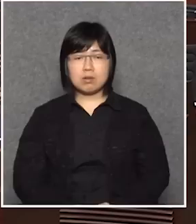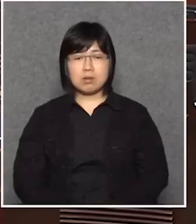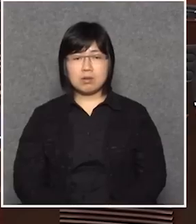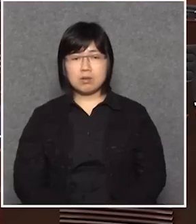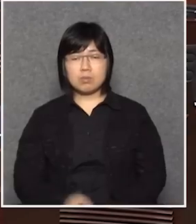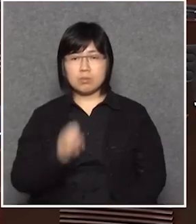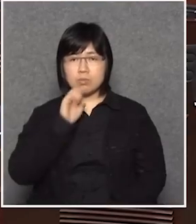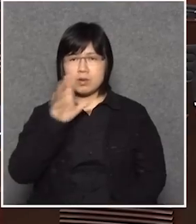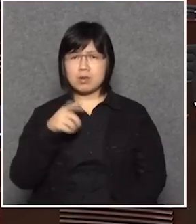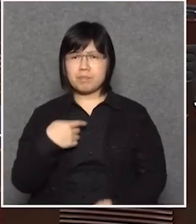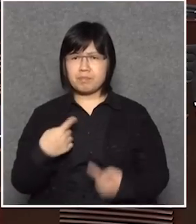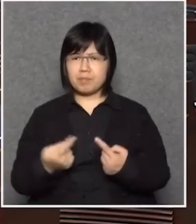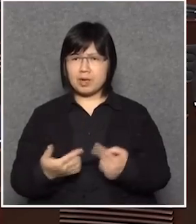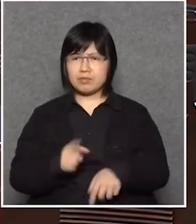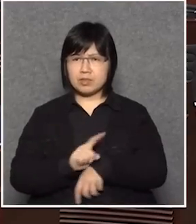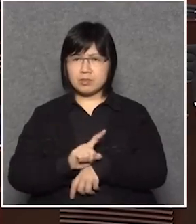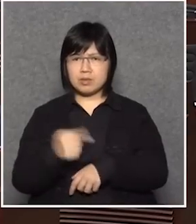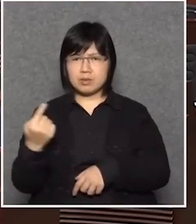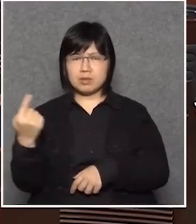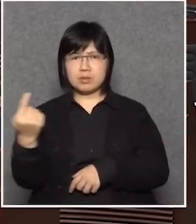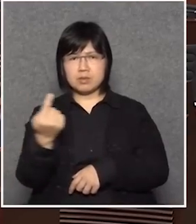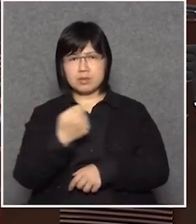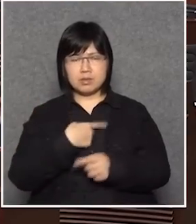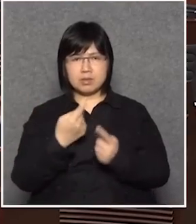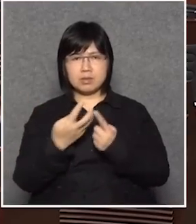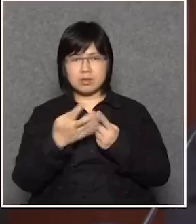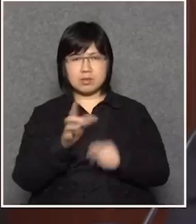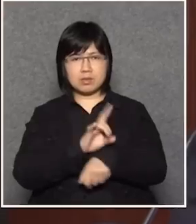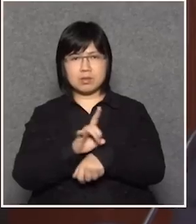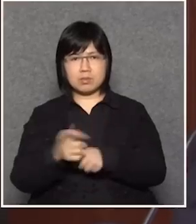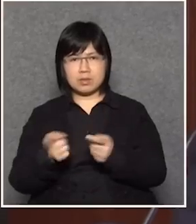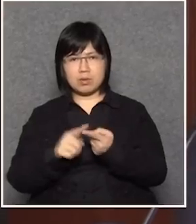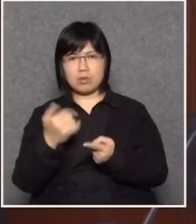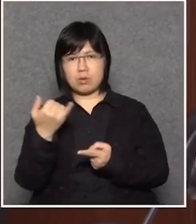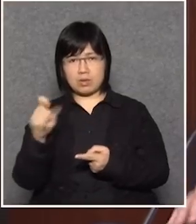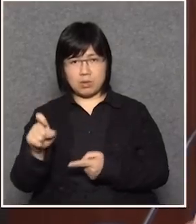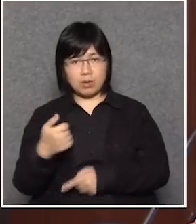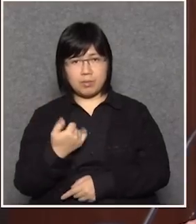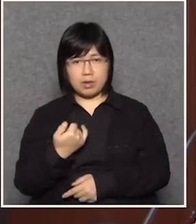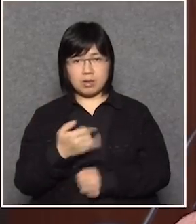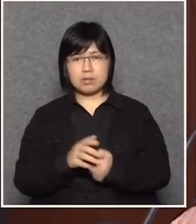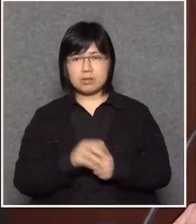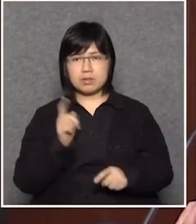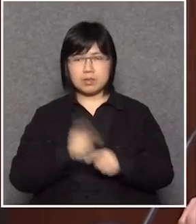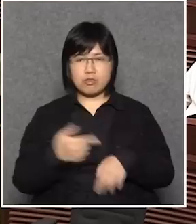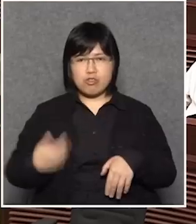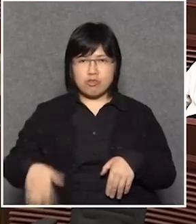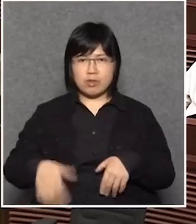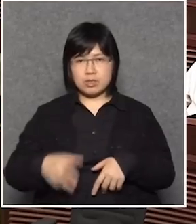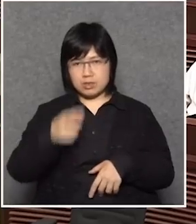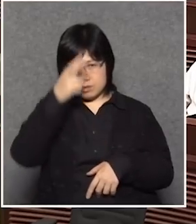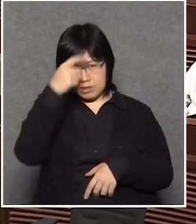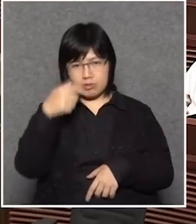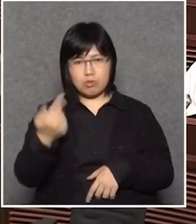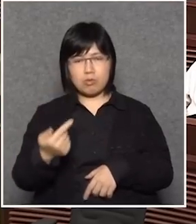告訴你萬幾分鐘如果每人就這14個總目說15分鐘乘以69是不是?就真的浪費很多公帑是不是?